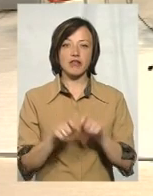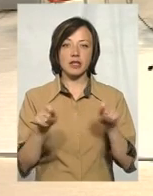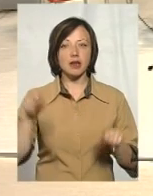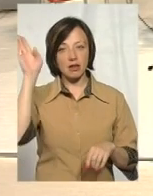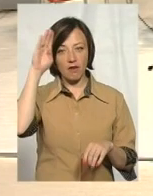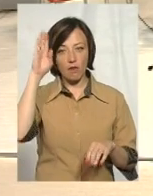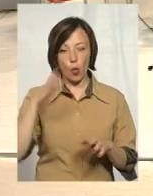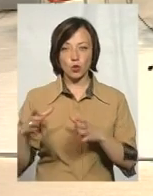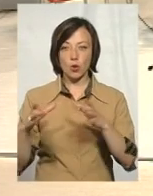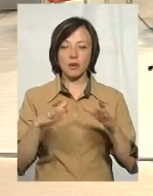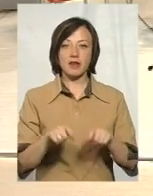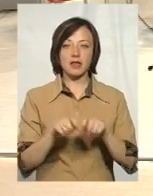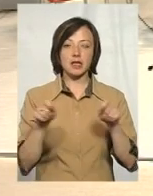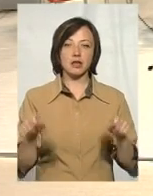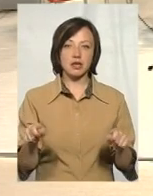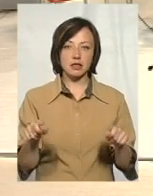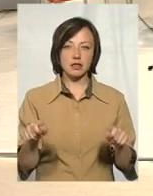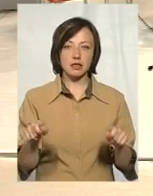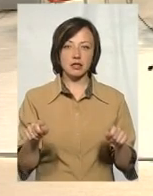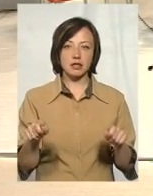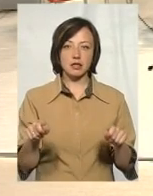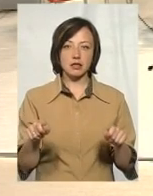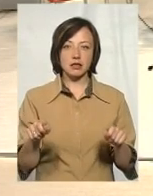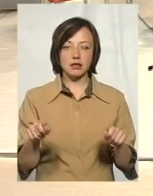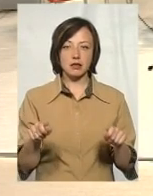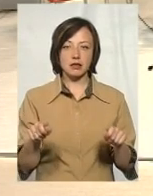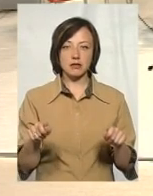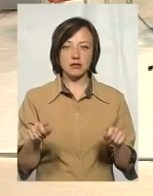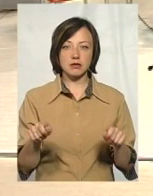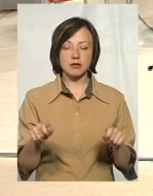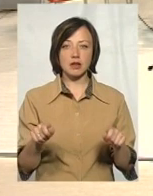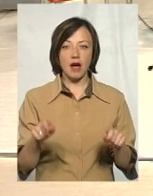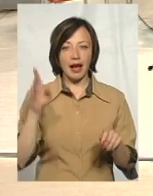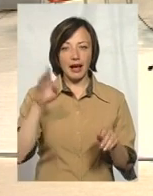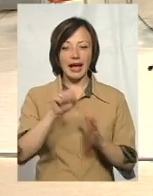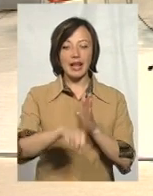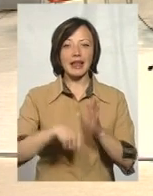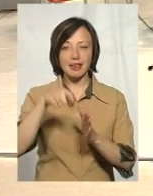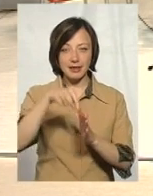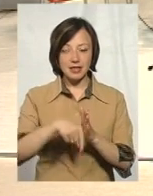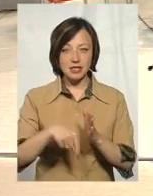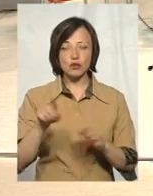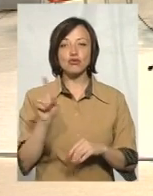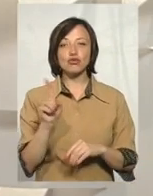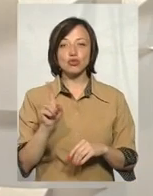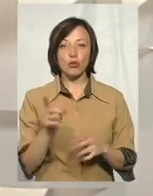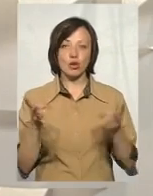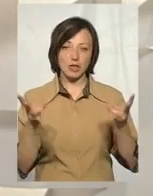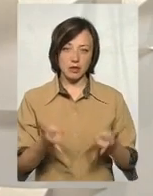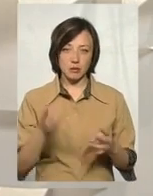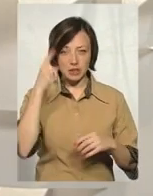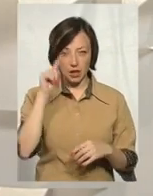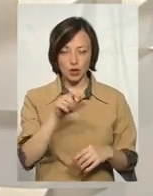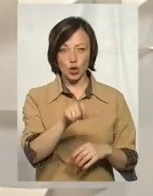водойми, відкриті горизонти води, криниці, і що, власне, потрібно